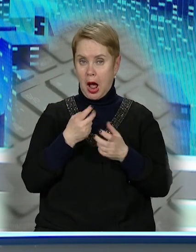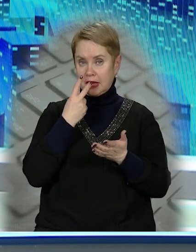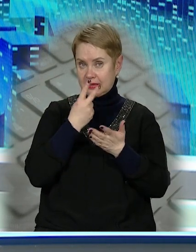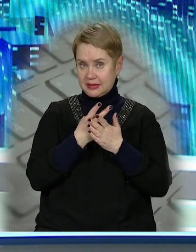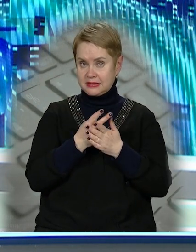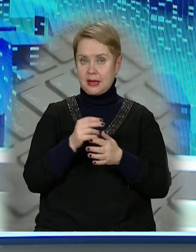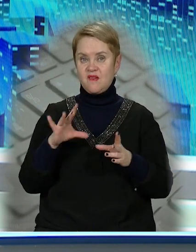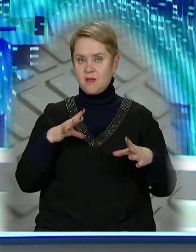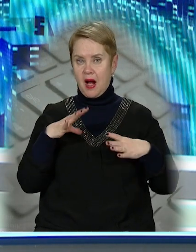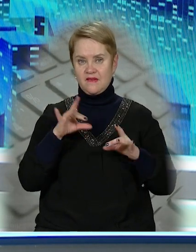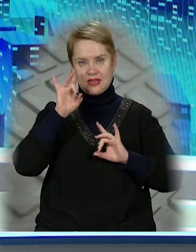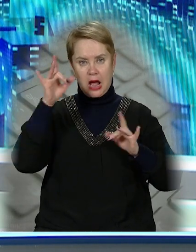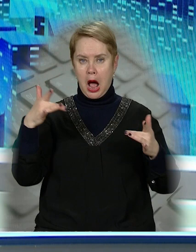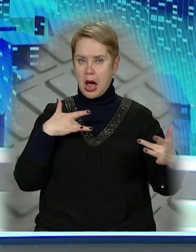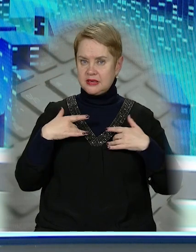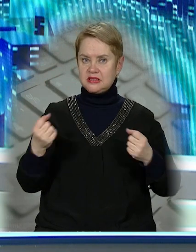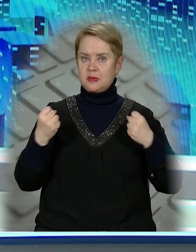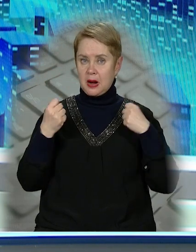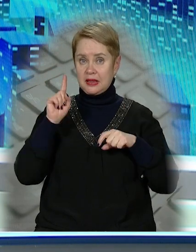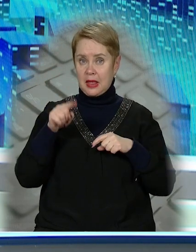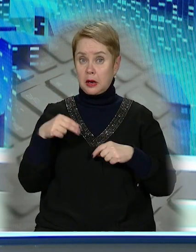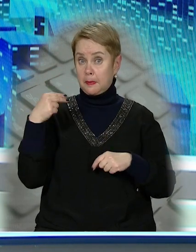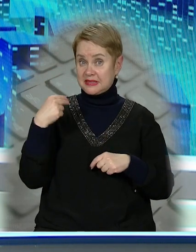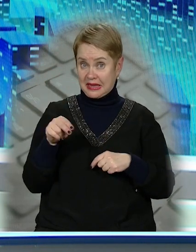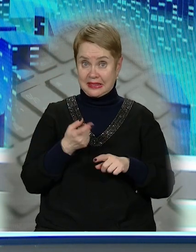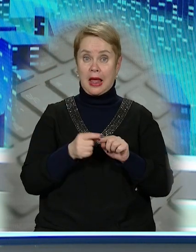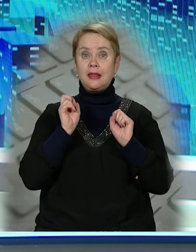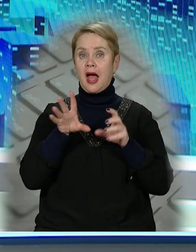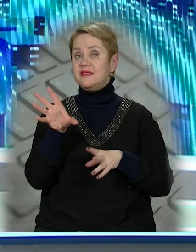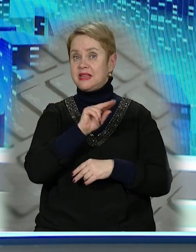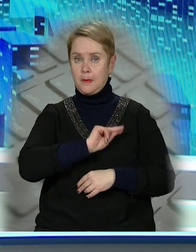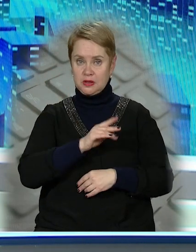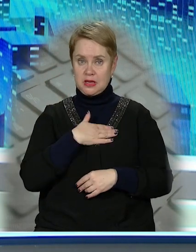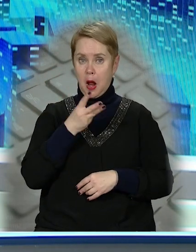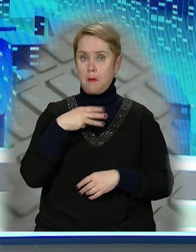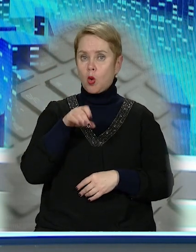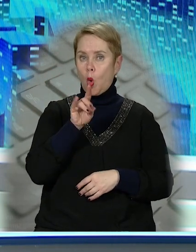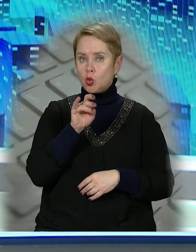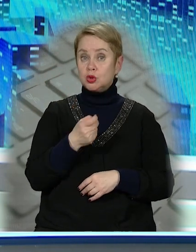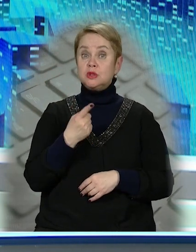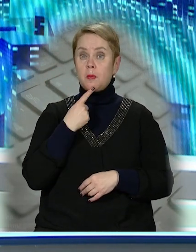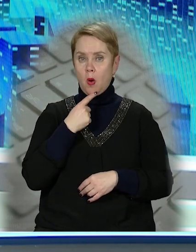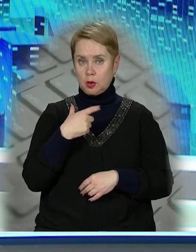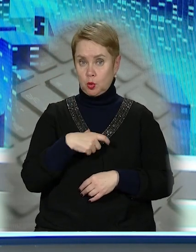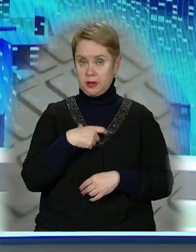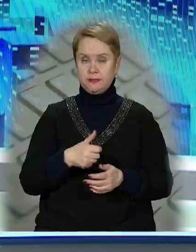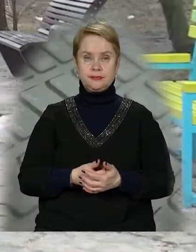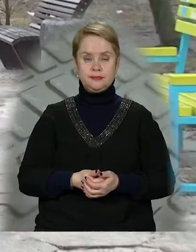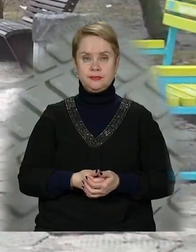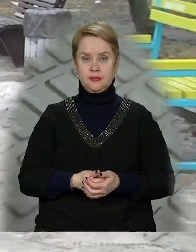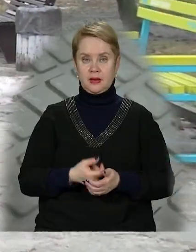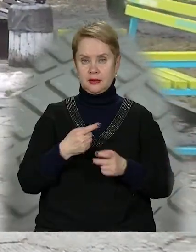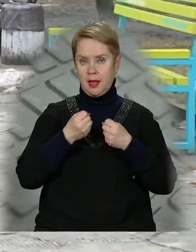А демонструють вправи відомі артисти, спортсмени та навіть президент. Як все це працює, наш Марко Ручка спробував на собі.